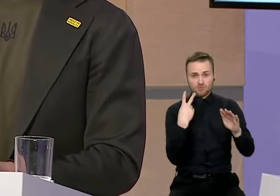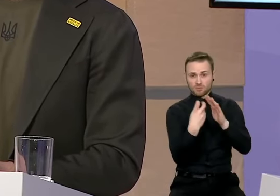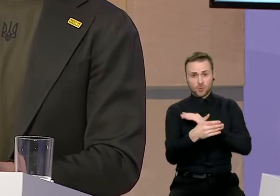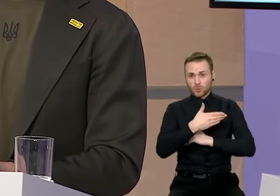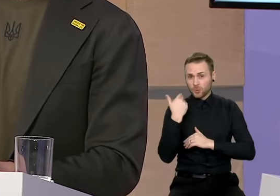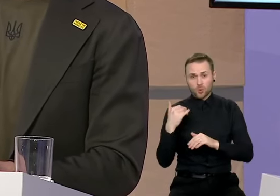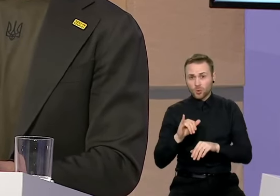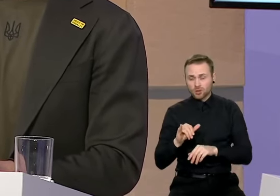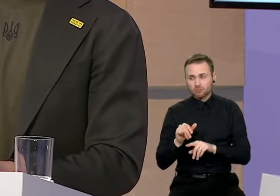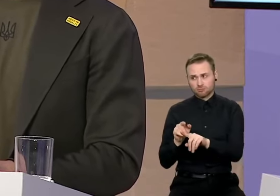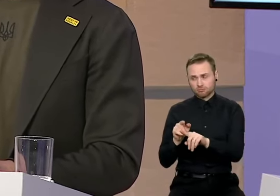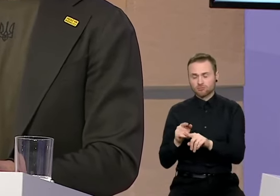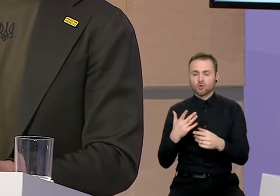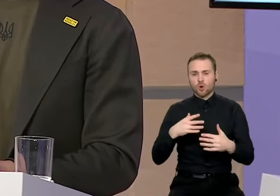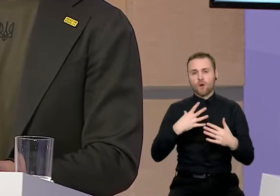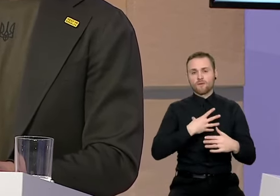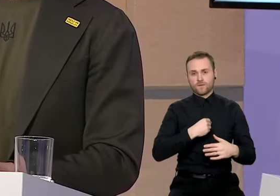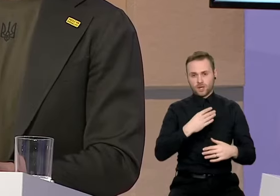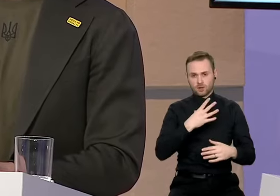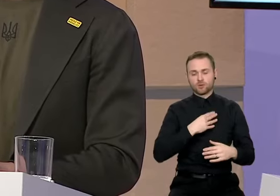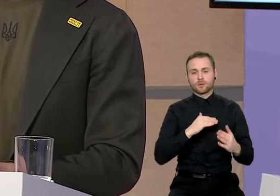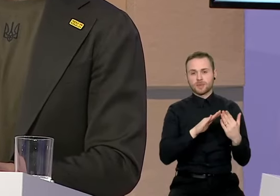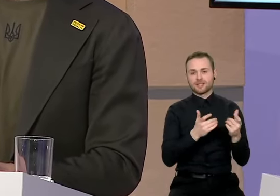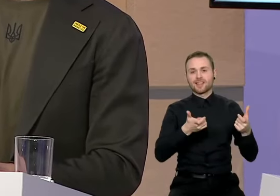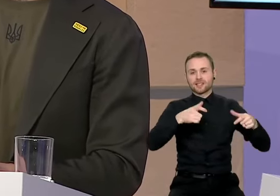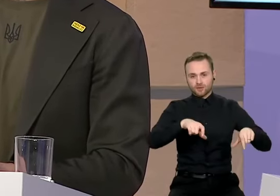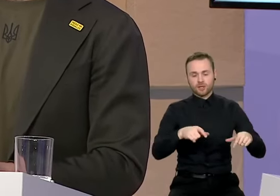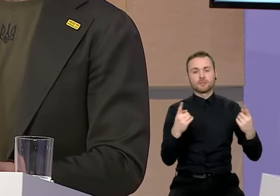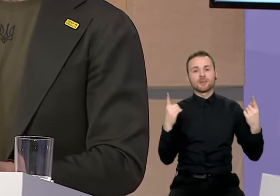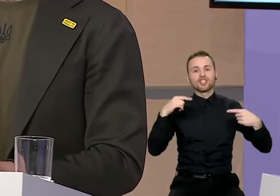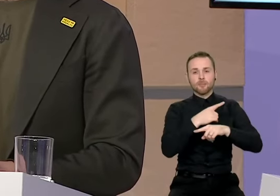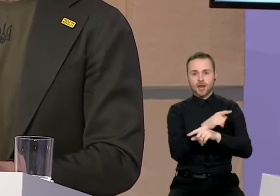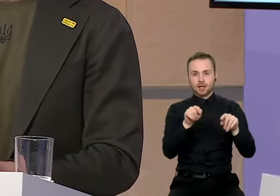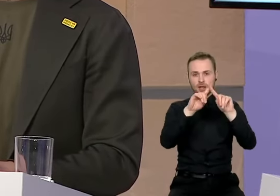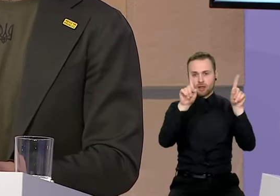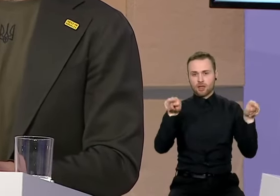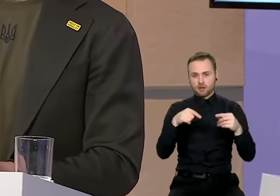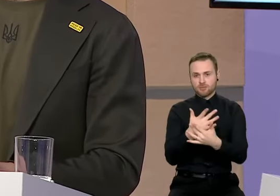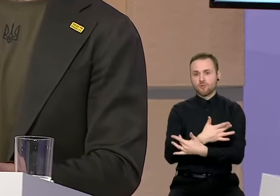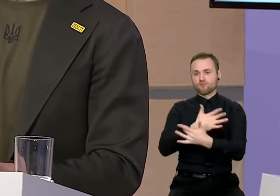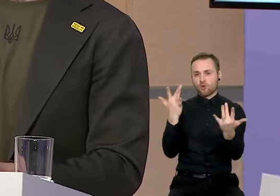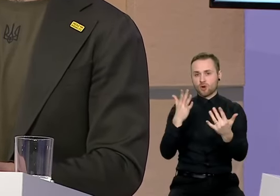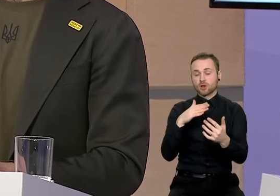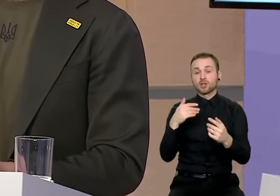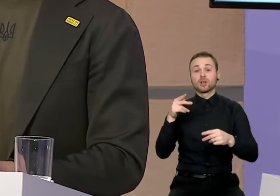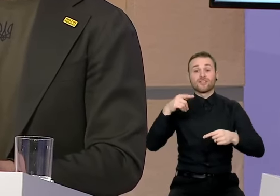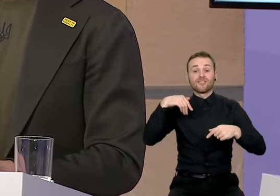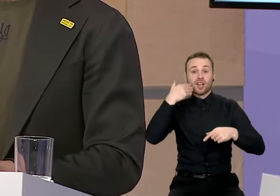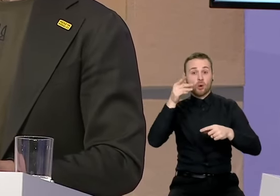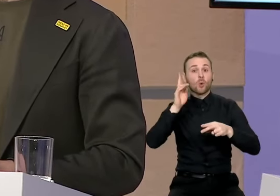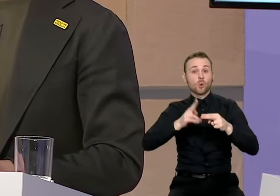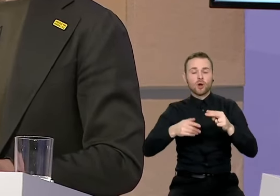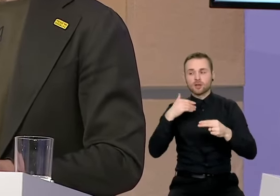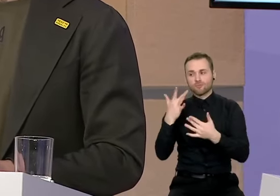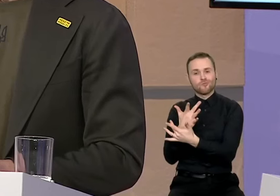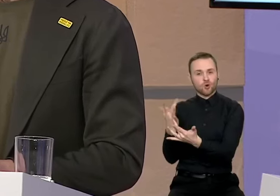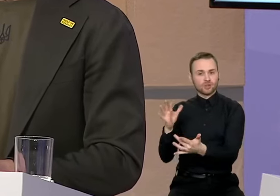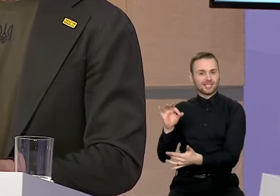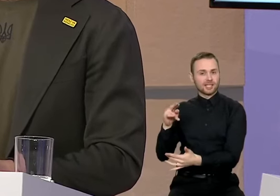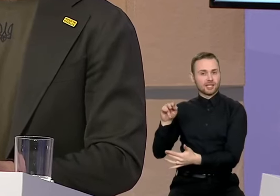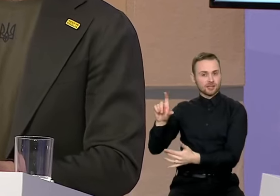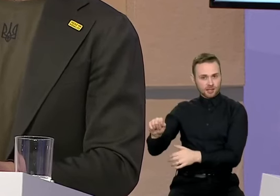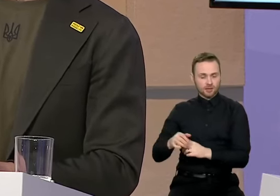savivaldybė yra paviešinusi kolektyvinė saugos statinių slėptuvių žemėlapį. Aš tu Vytaudusinica galėsiu palaidos to žemėlapio pasidalinti. O Laisvės